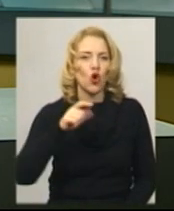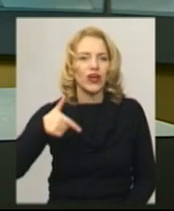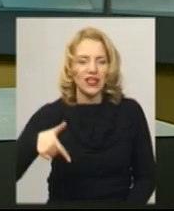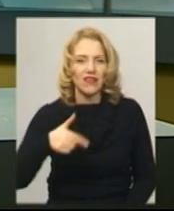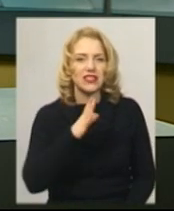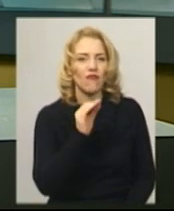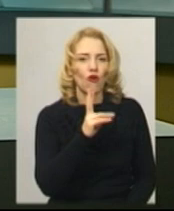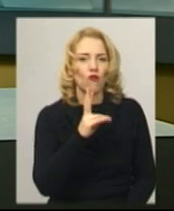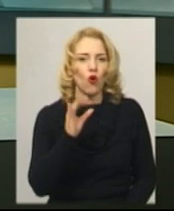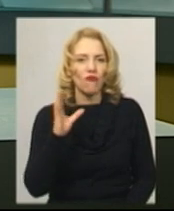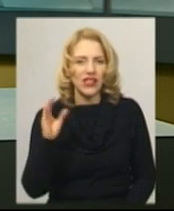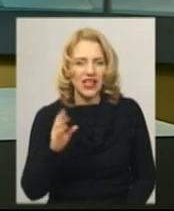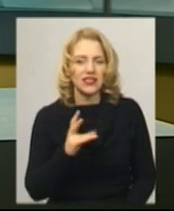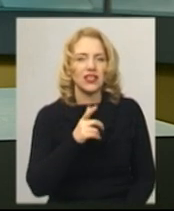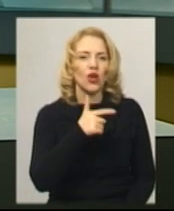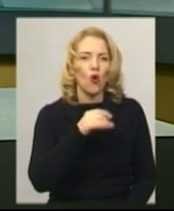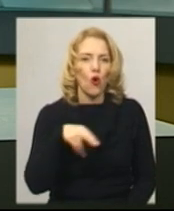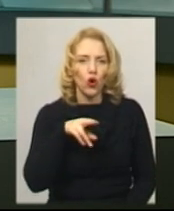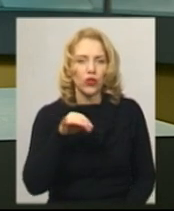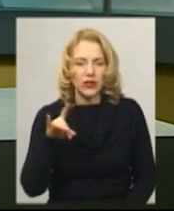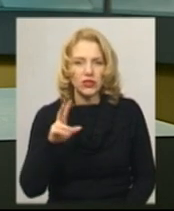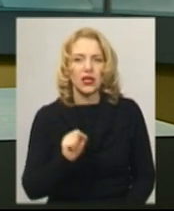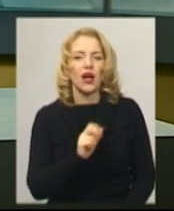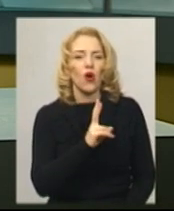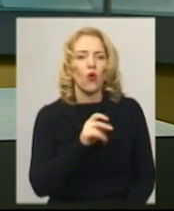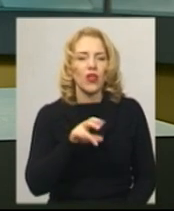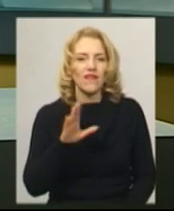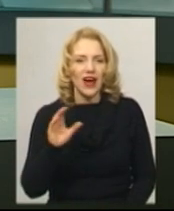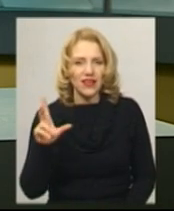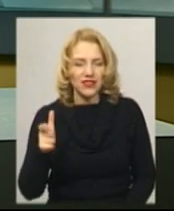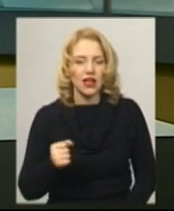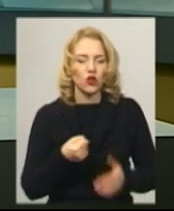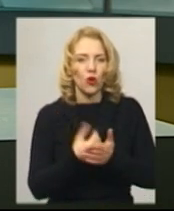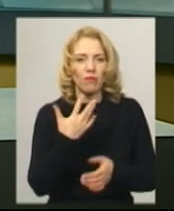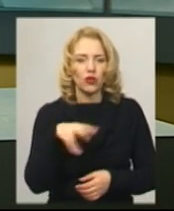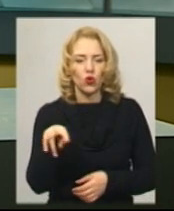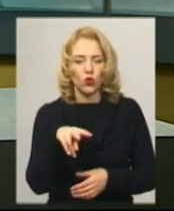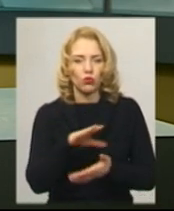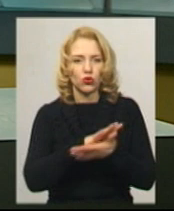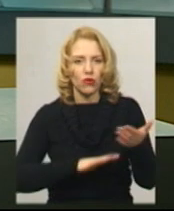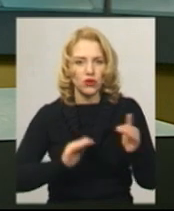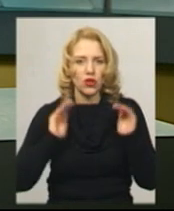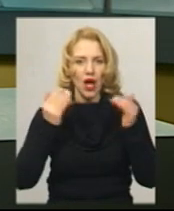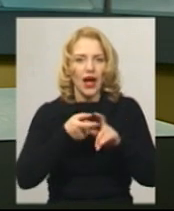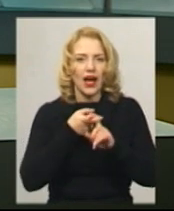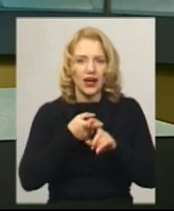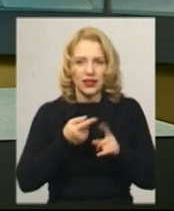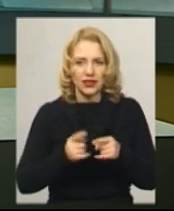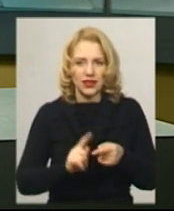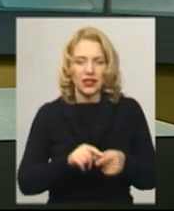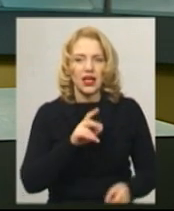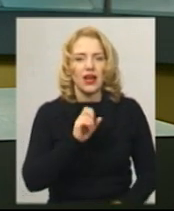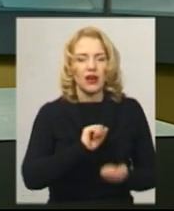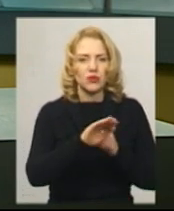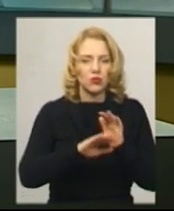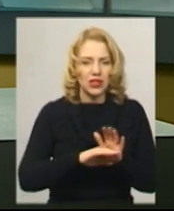Вовковенецький, Городоцький та Колебаївський. До 5 лютого подовжено карантин у Кам'янець-Подільському районі та Нетішині,